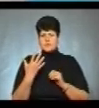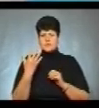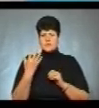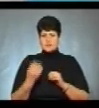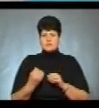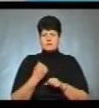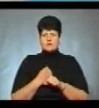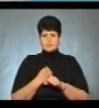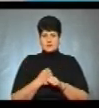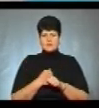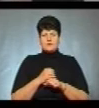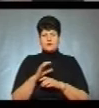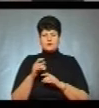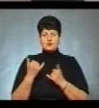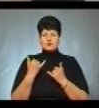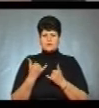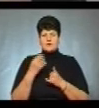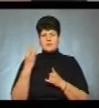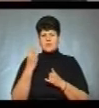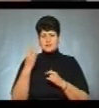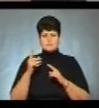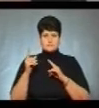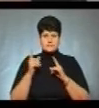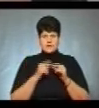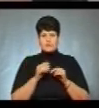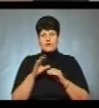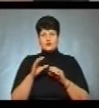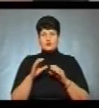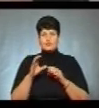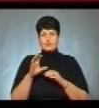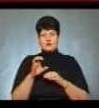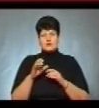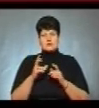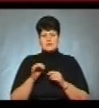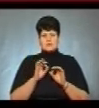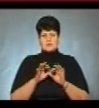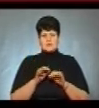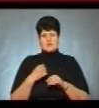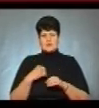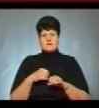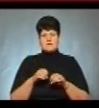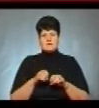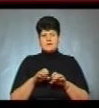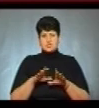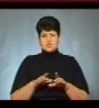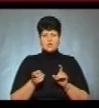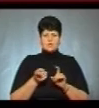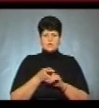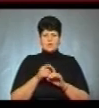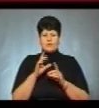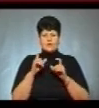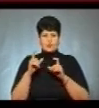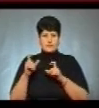фотограф Оксана Гоменюк. Сьогодні вона у Хмельницькому, тому про фотосесію розповіла телефоном. «Я вирішила залучитися до фотографування, коли